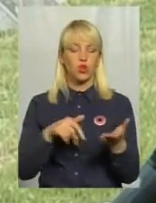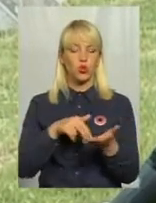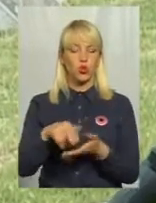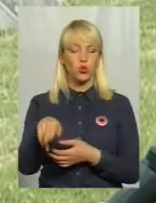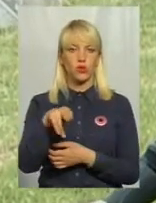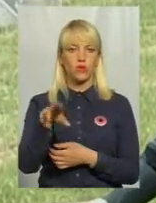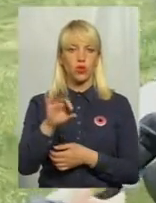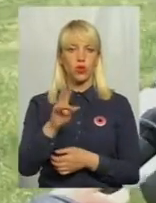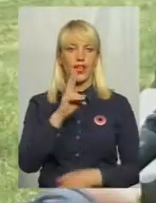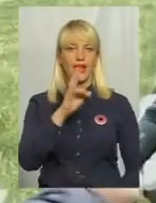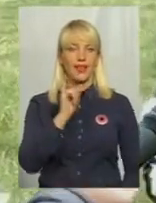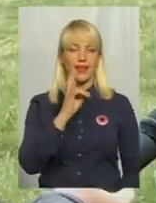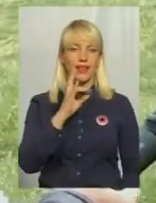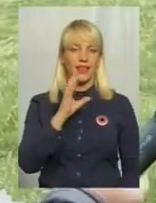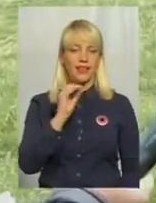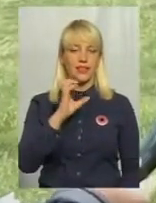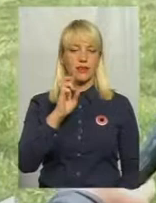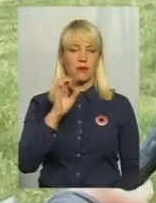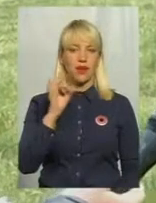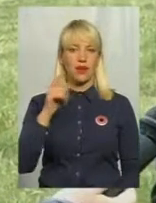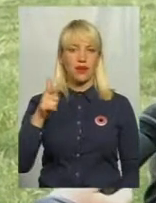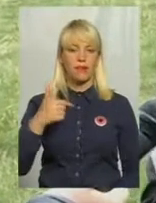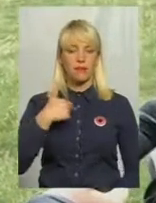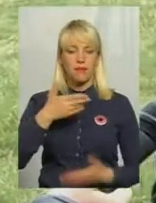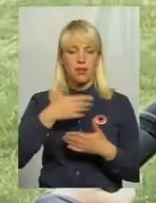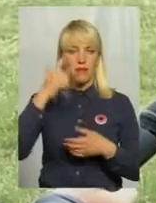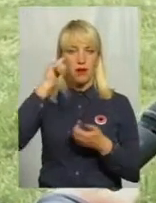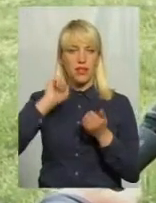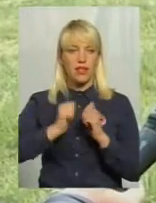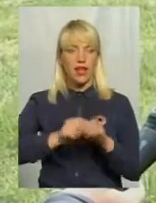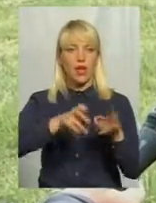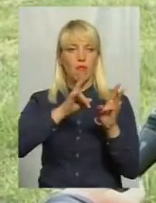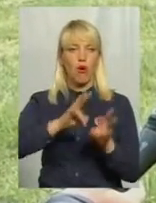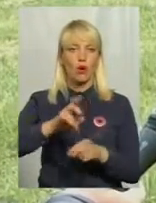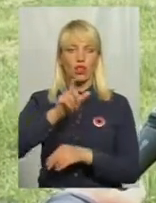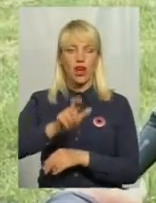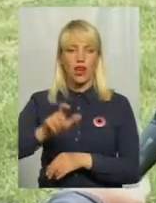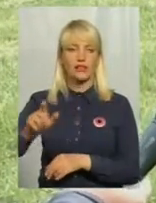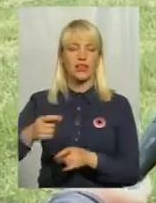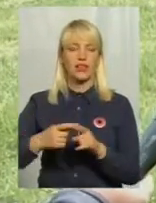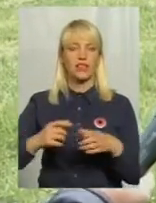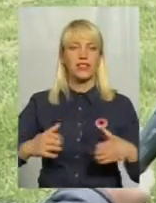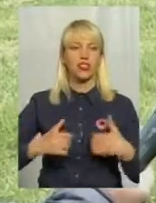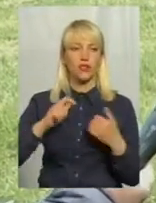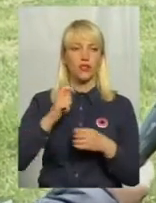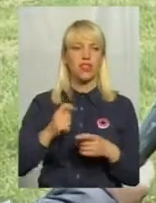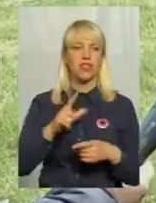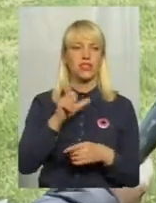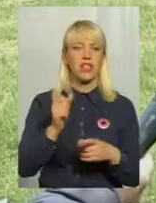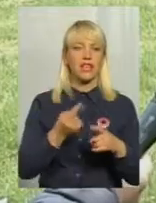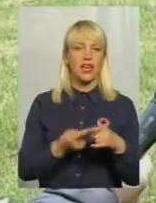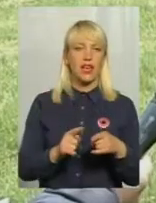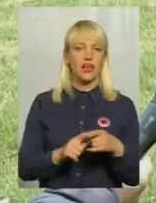до Кінезбергу. Ми пам'ятаємо жертв тієї страшної війни і, звичайно, за те, щоб люди знайшли